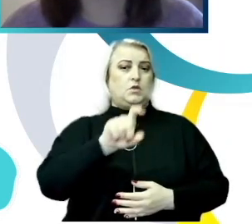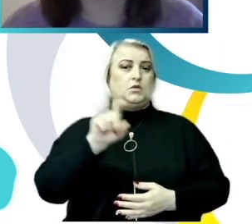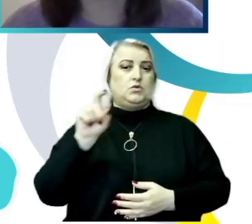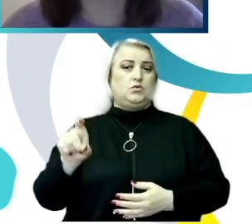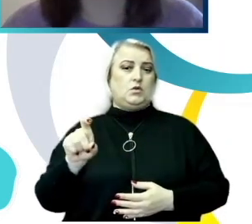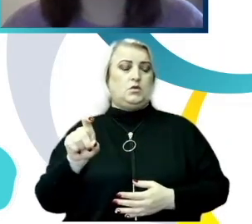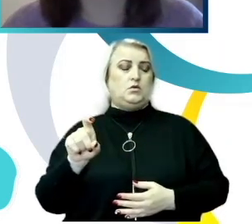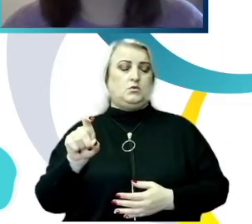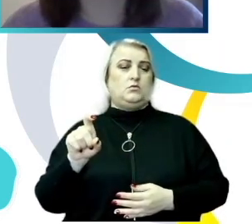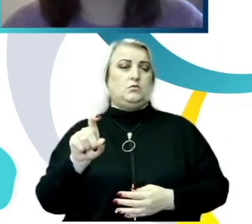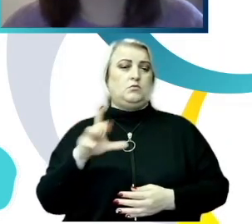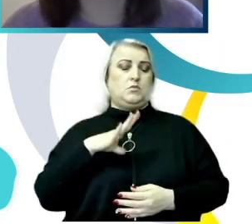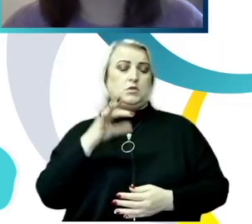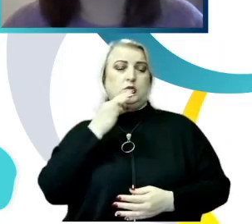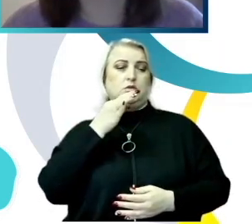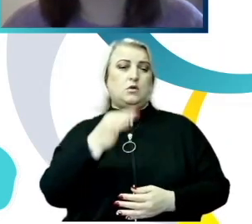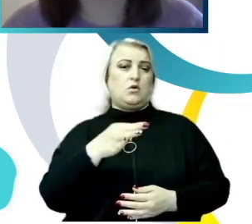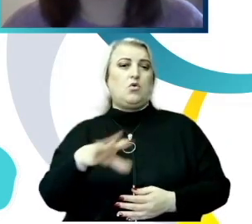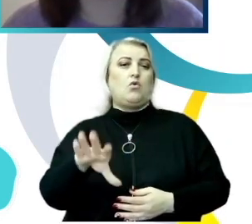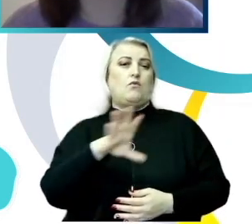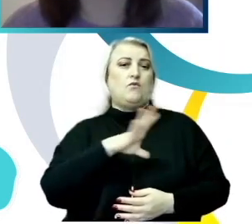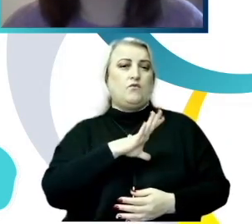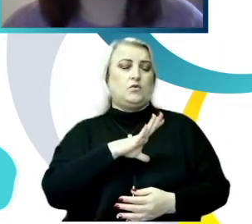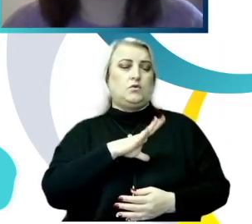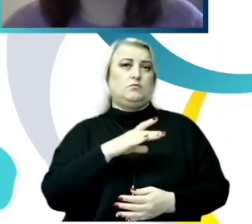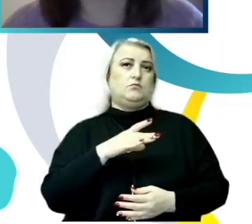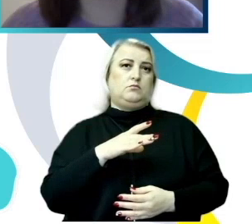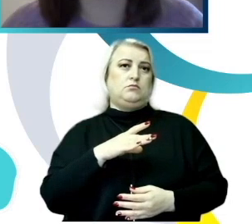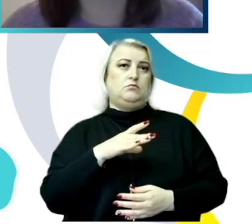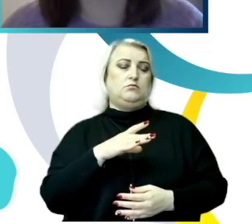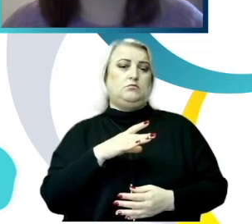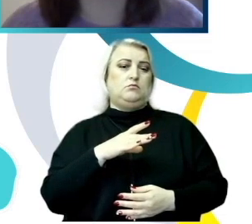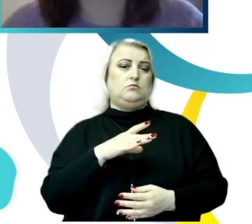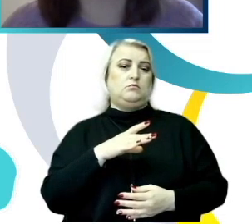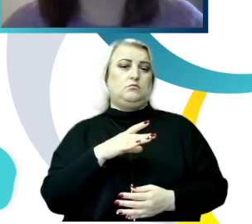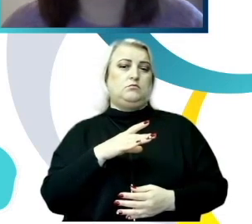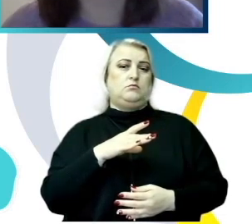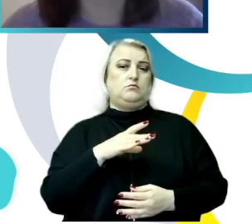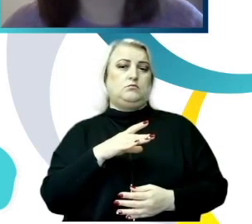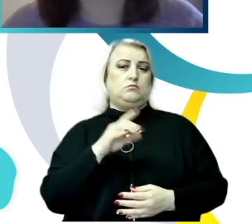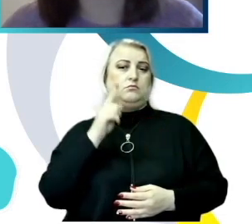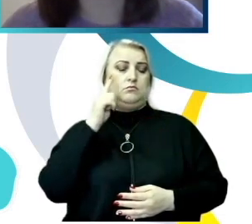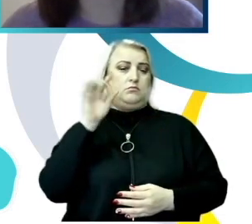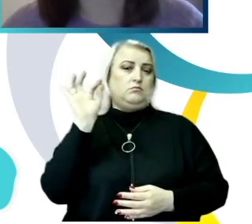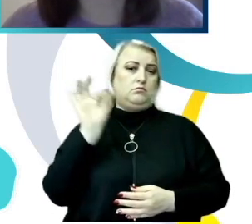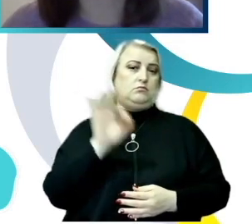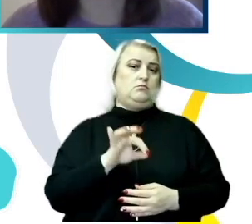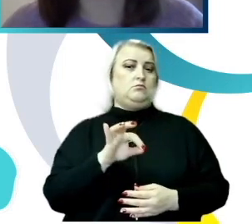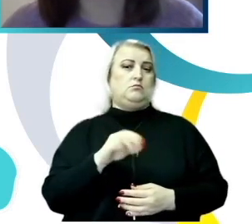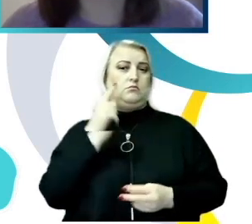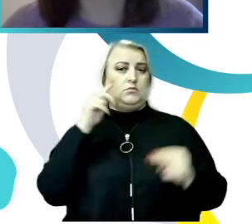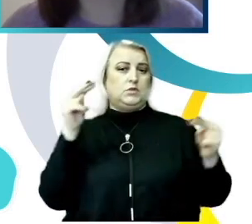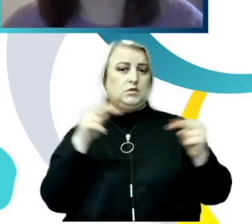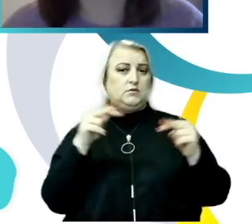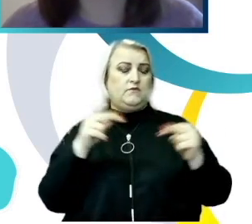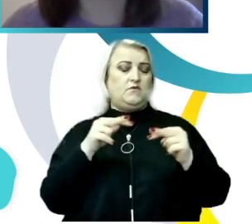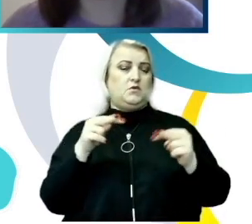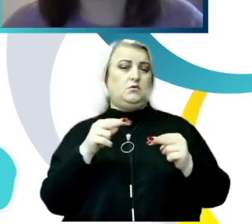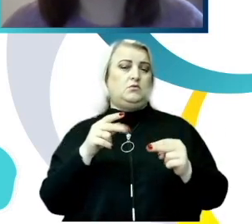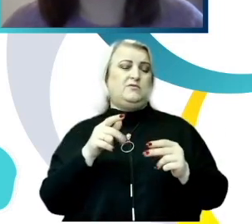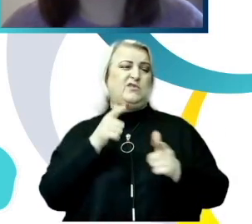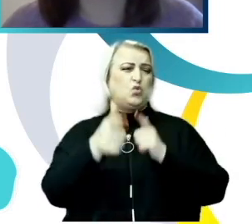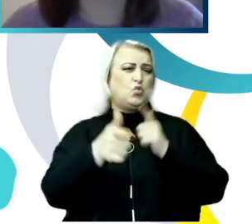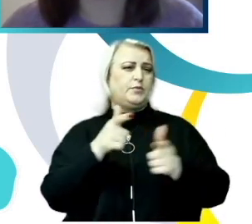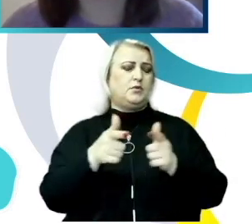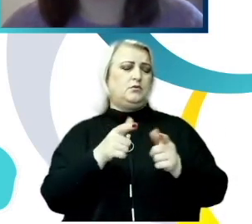interviivate au menționat că au fost într-o frecvență deasă și foarte deasă marturi a cajelor de însulte, înjurături